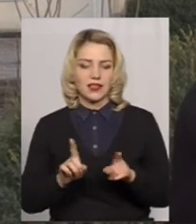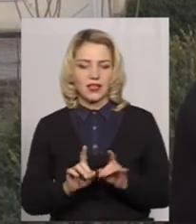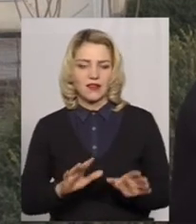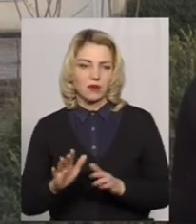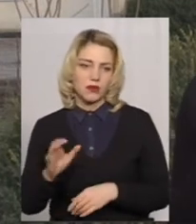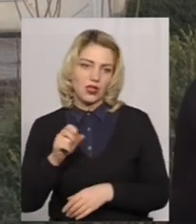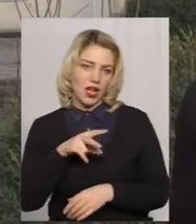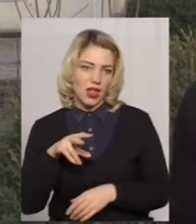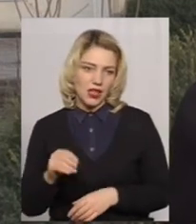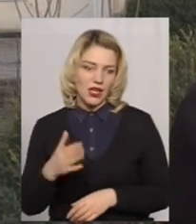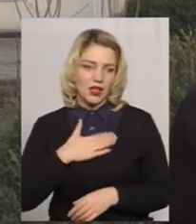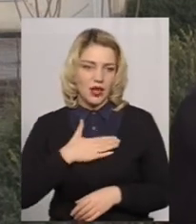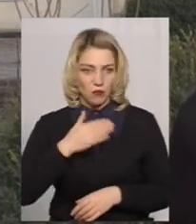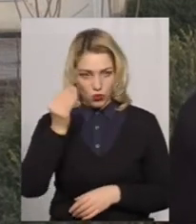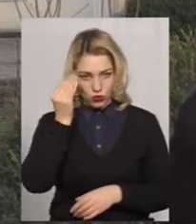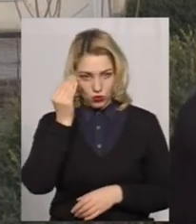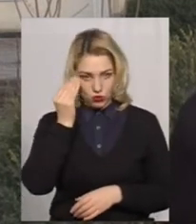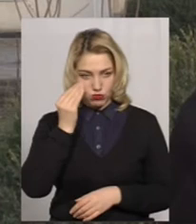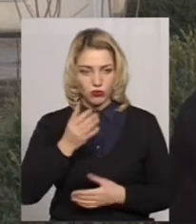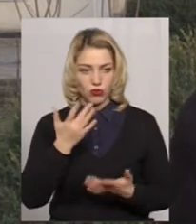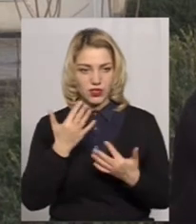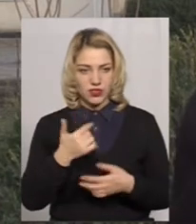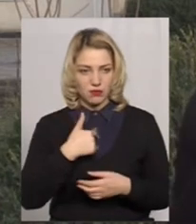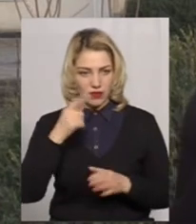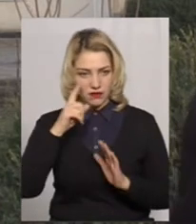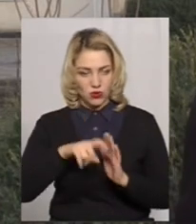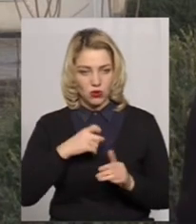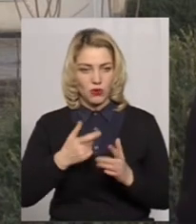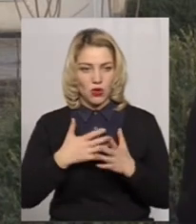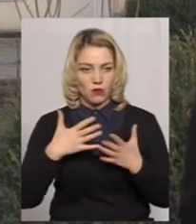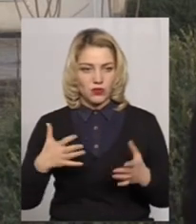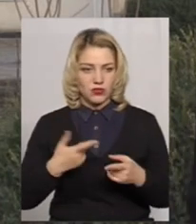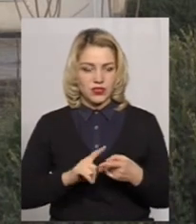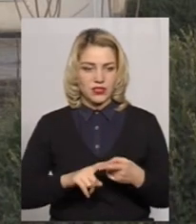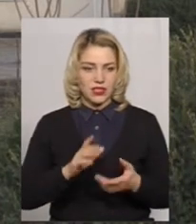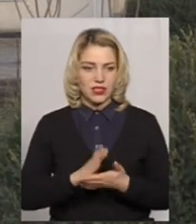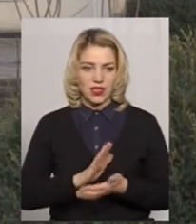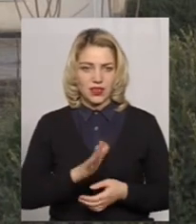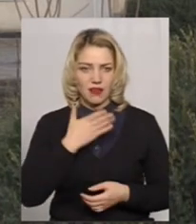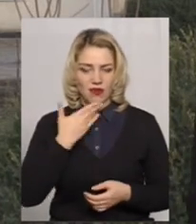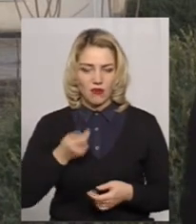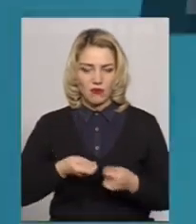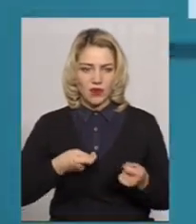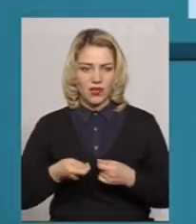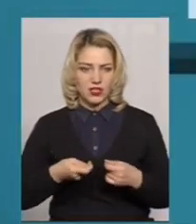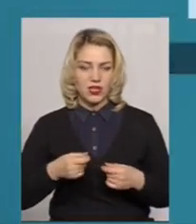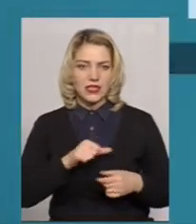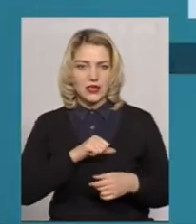на мою думку, наскільки мені відомо, в більшості це є необережність саме працівника.